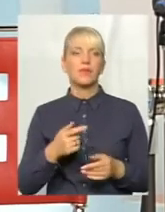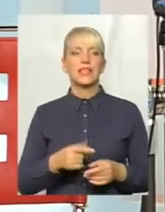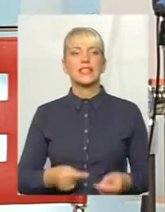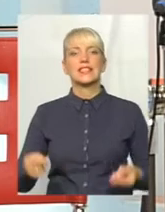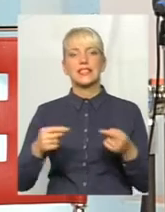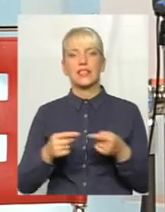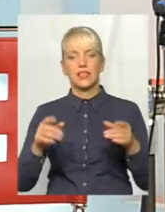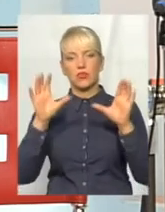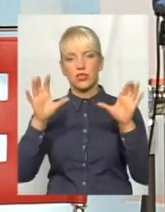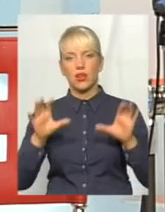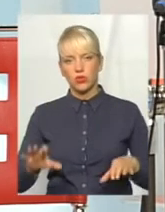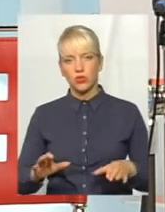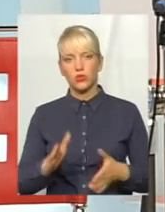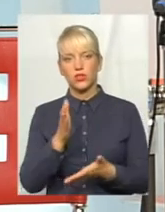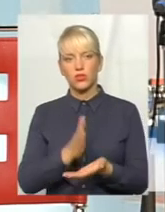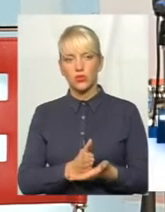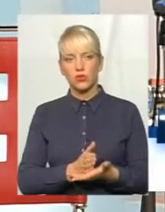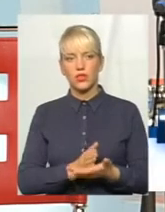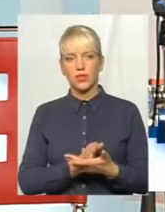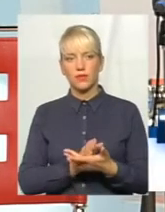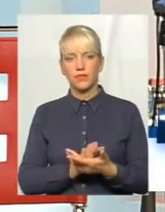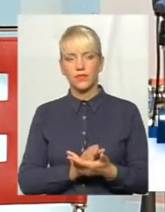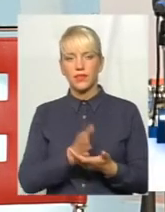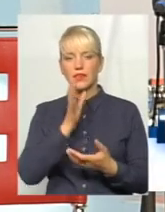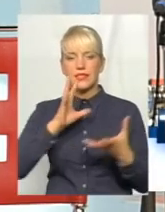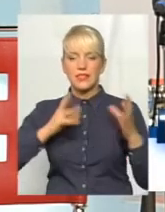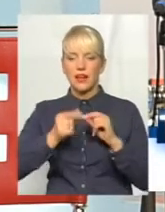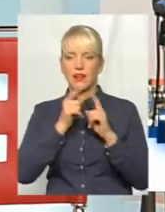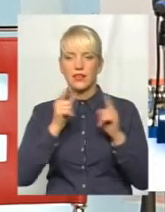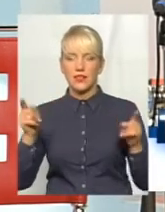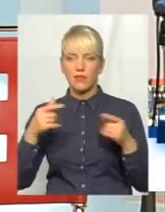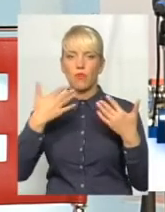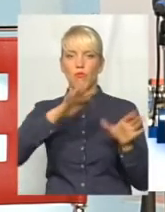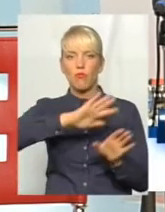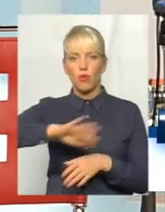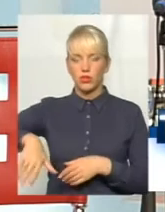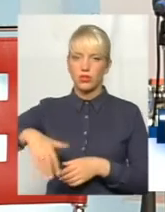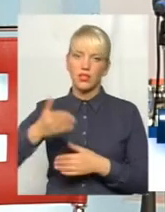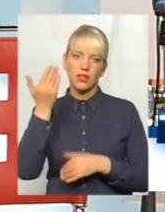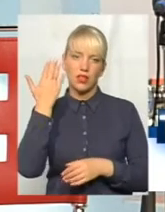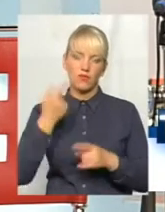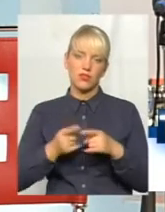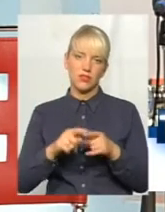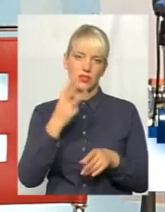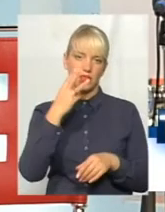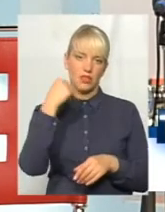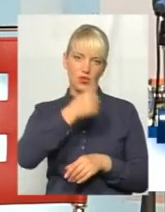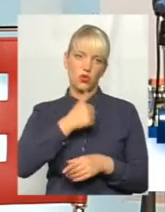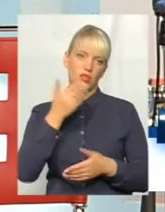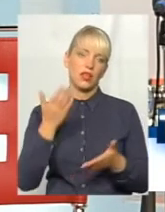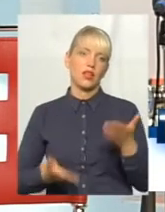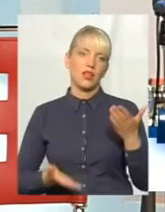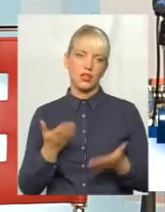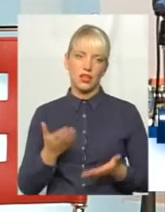цивільного законодавства, існує загальний термін позовної давниці. Він існує на сьогодні, це три роки. Тобто,